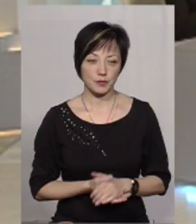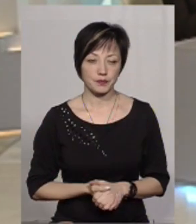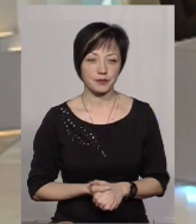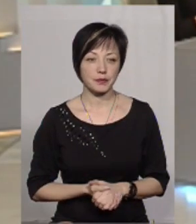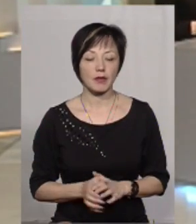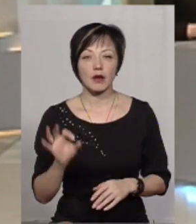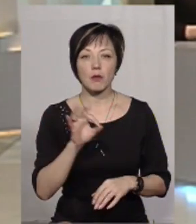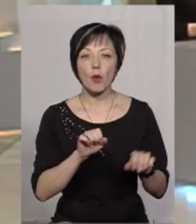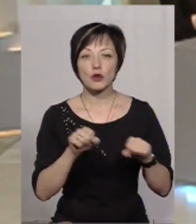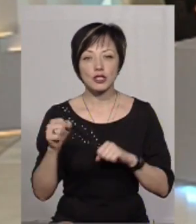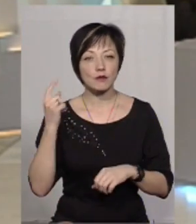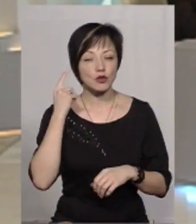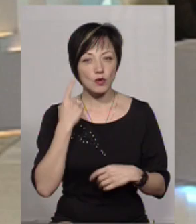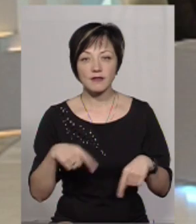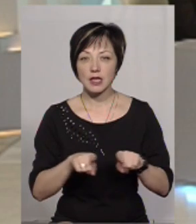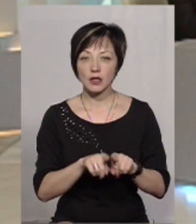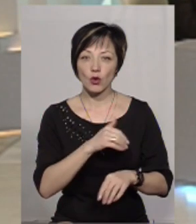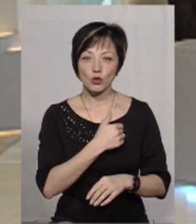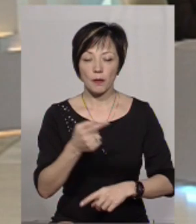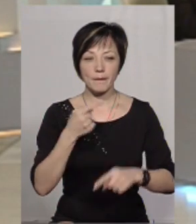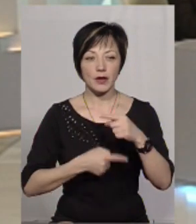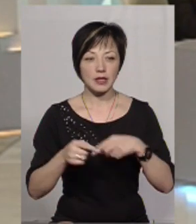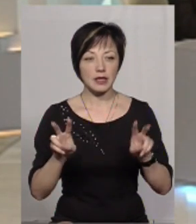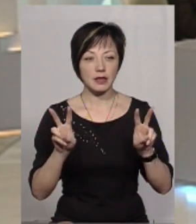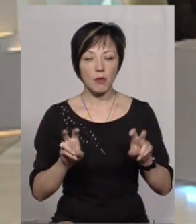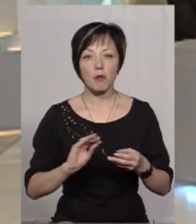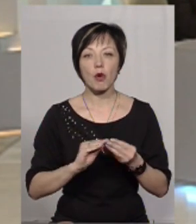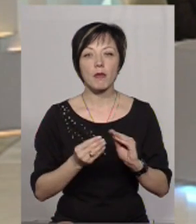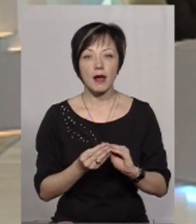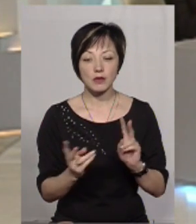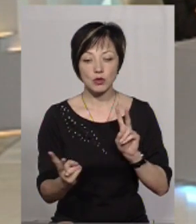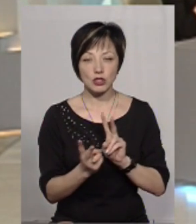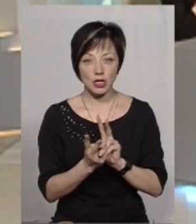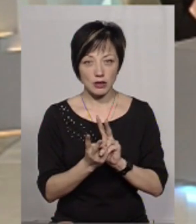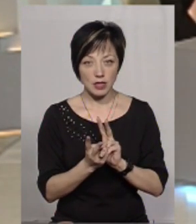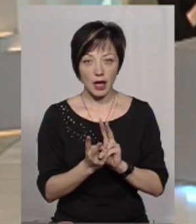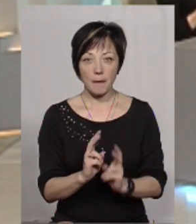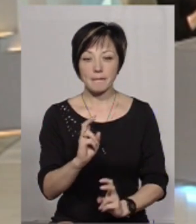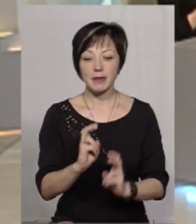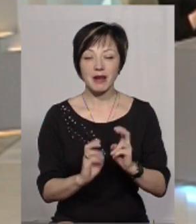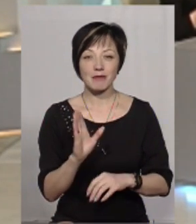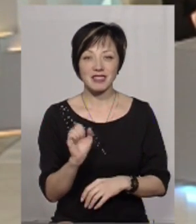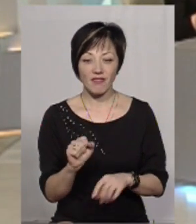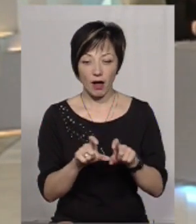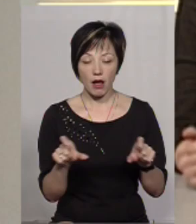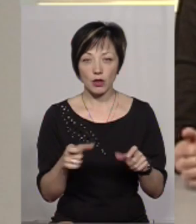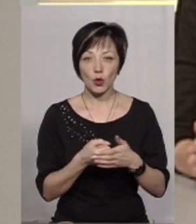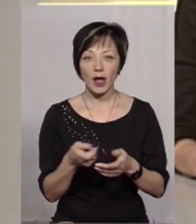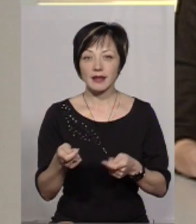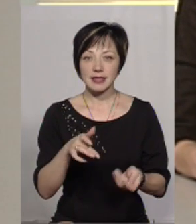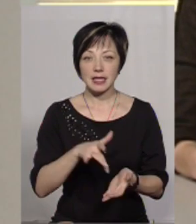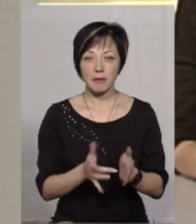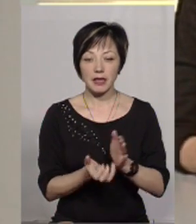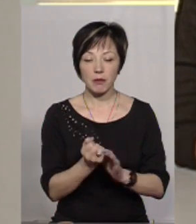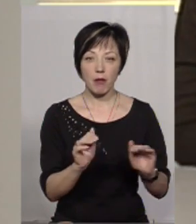Про можливості ми почули. Все ж таки хочеться повернутися до теми проблем, з якими стикаються підприємства, до керівника Центру